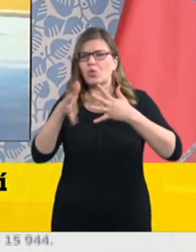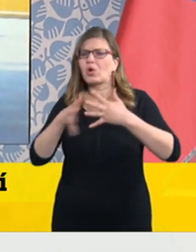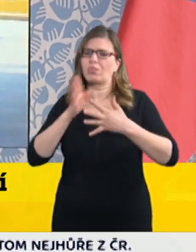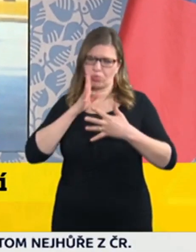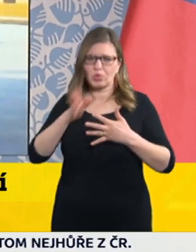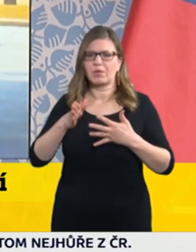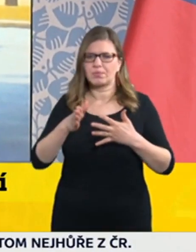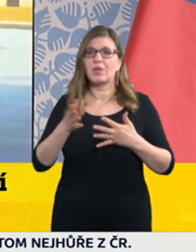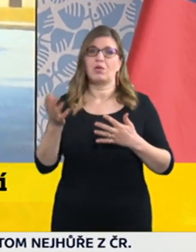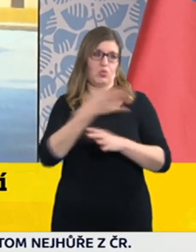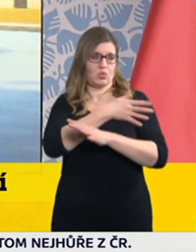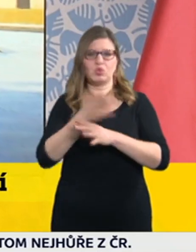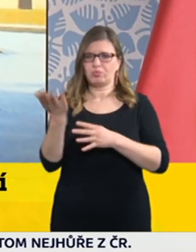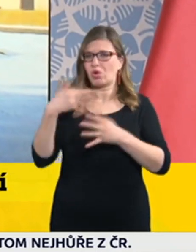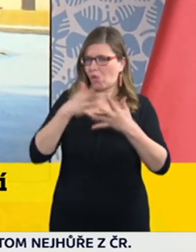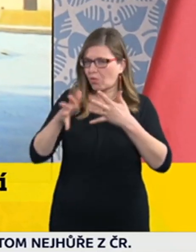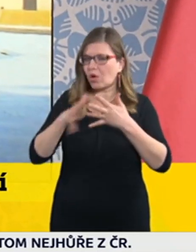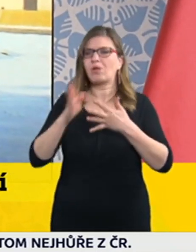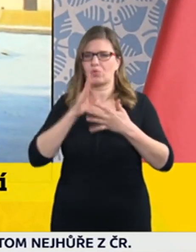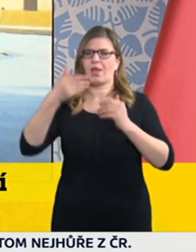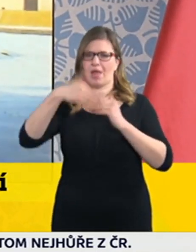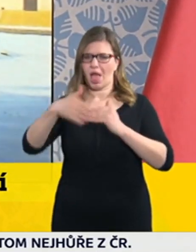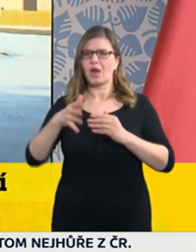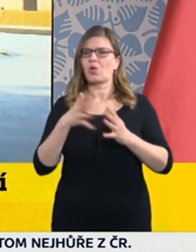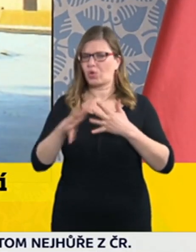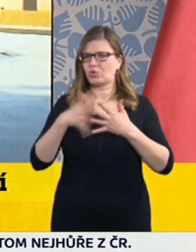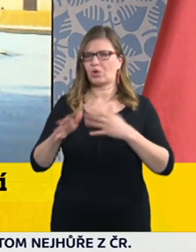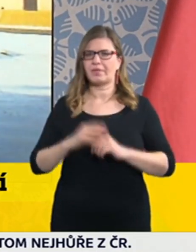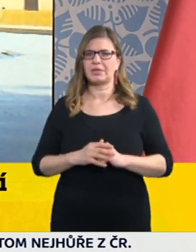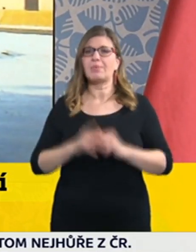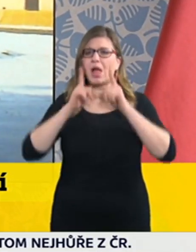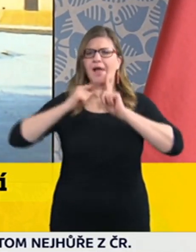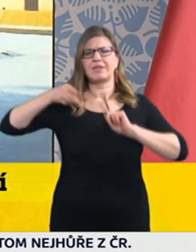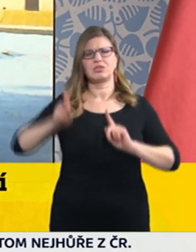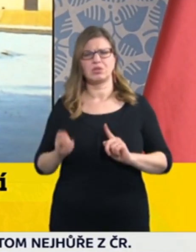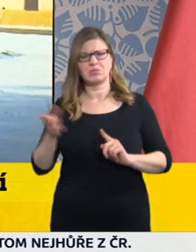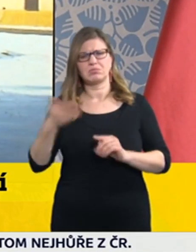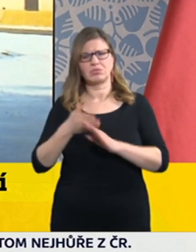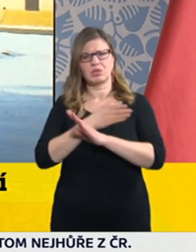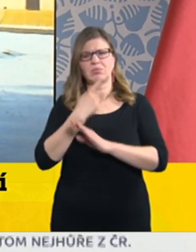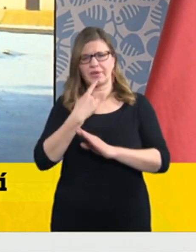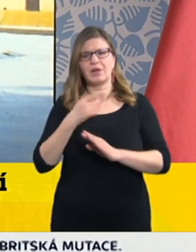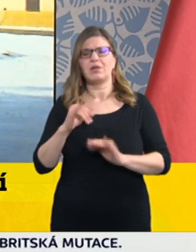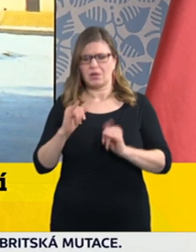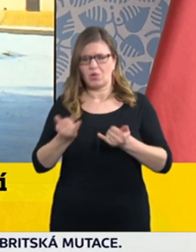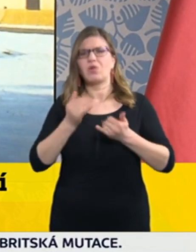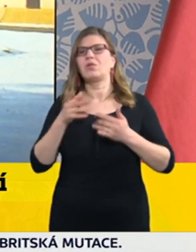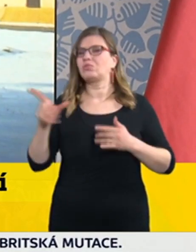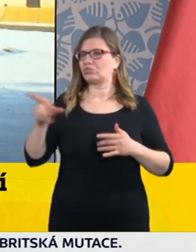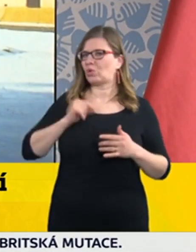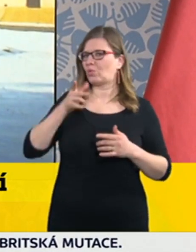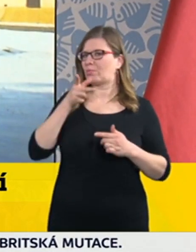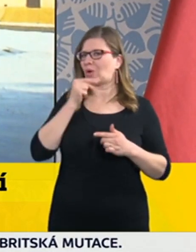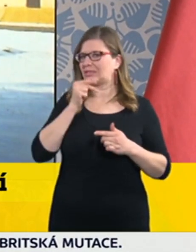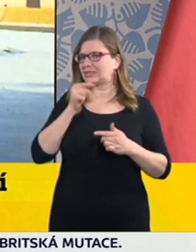Jak už říkal pan vicepremiér Havlíček, my jsme společně policie České republiky a Česká